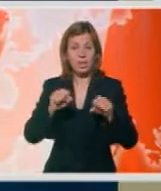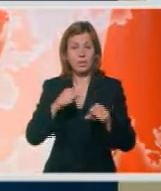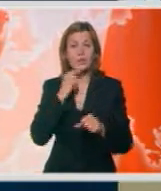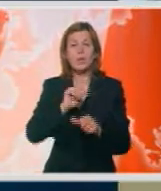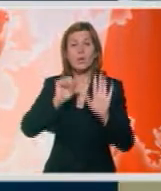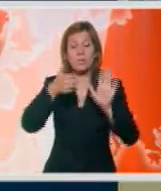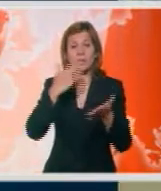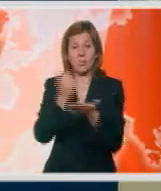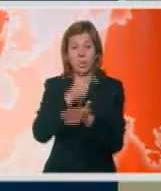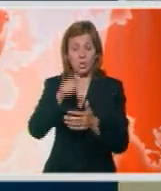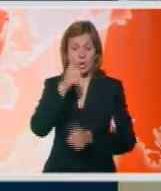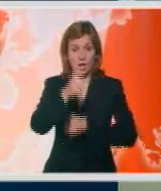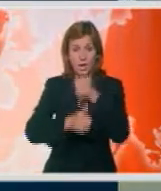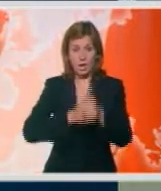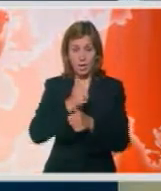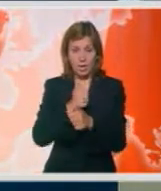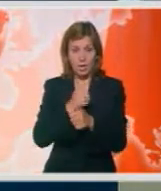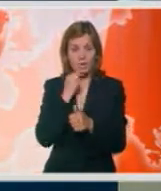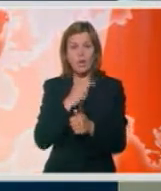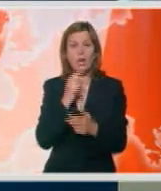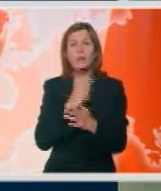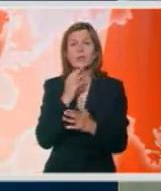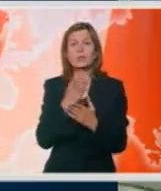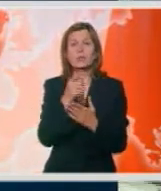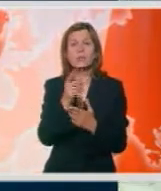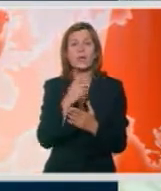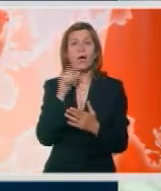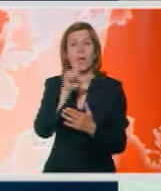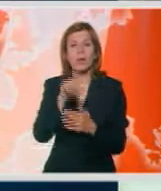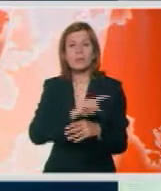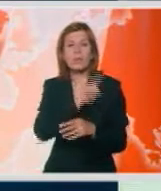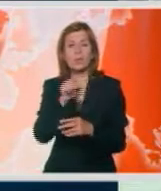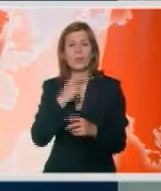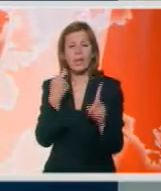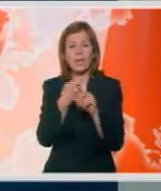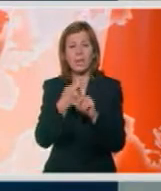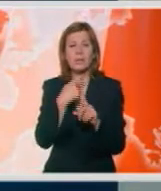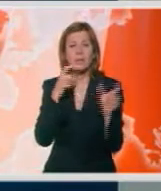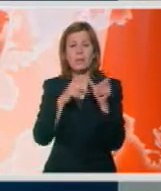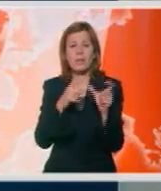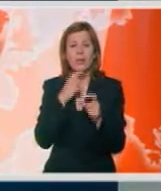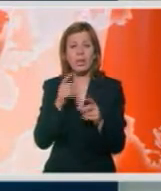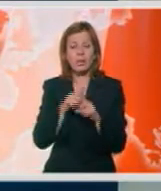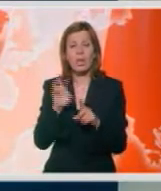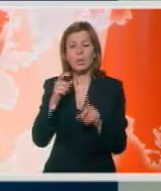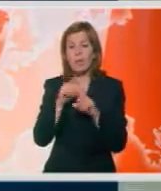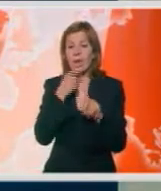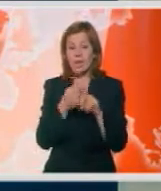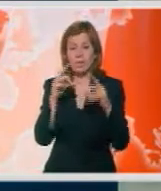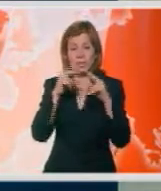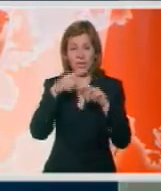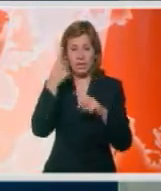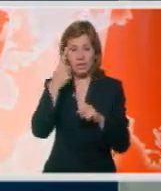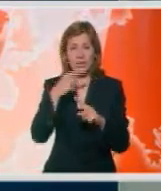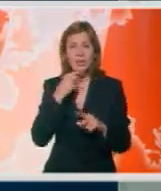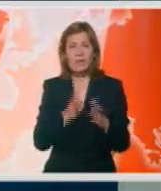šeste pobede u ovogodišnjem šampionatu, ukupno 13. u največoj klasi, Lorenzo je došao ispred Casey Stonera na Ducatiju. Podijem na stazi